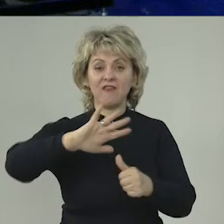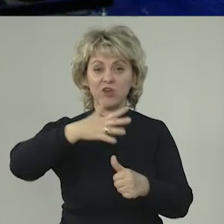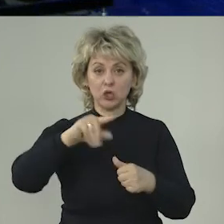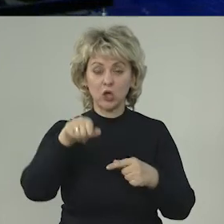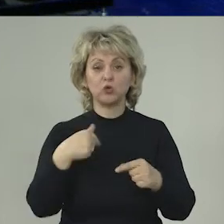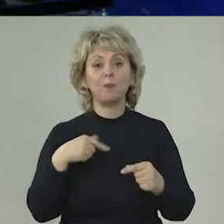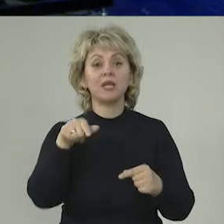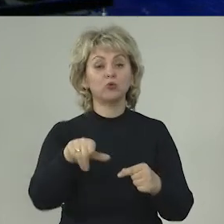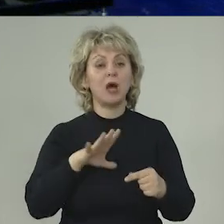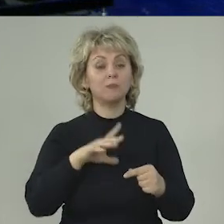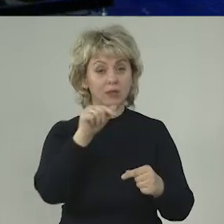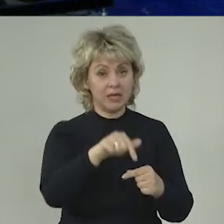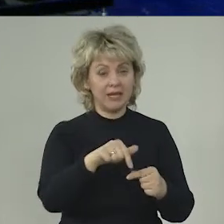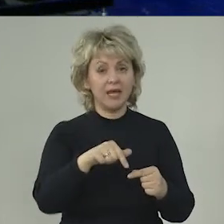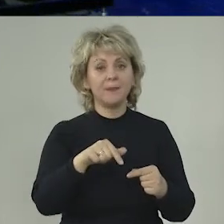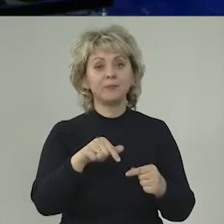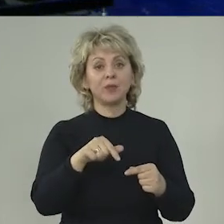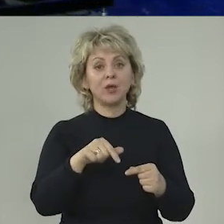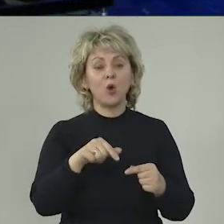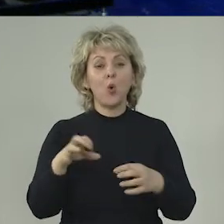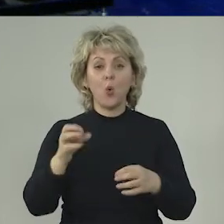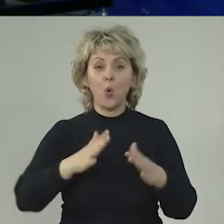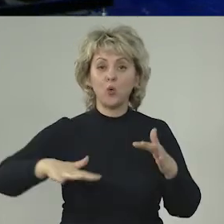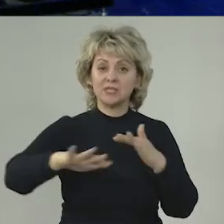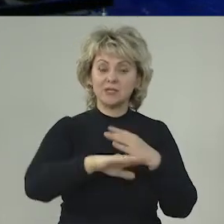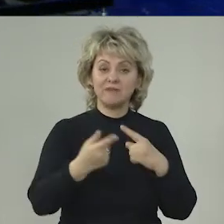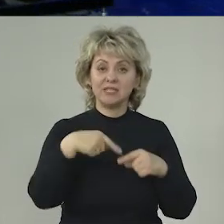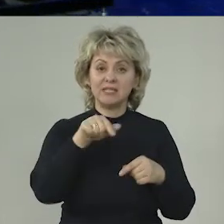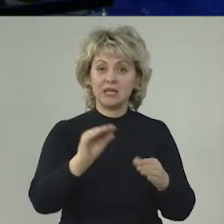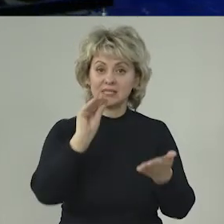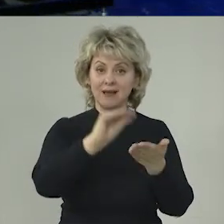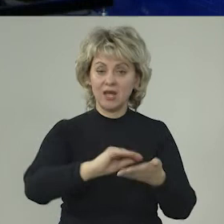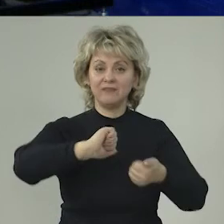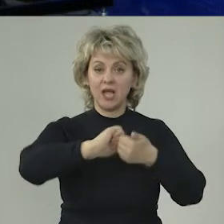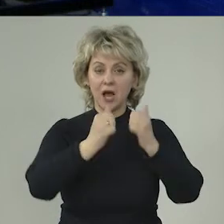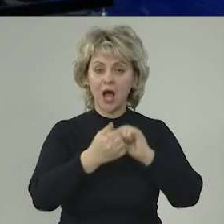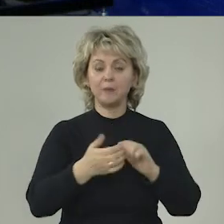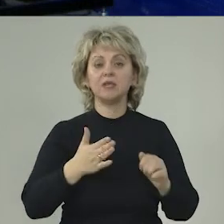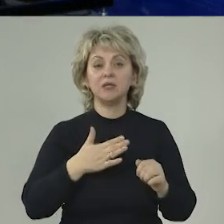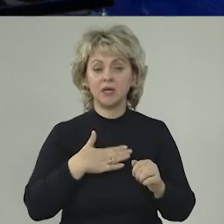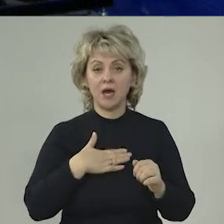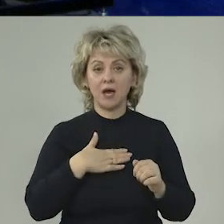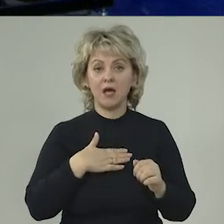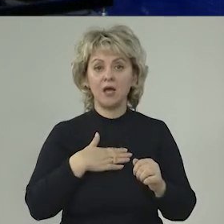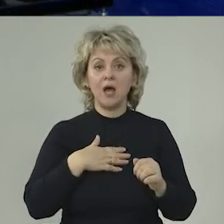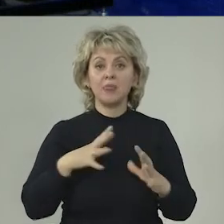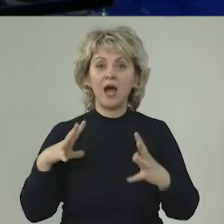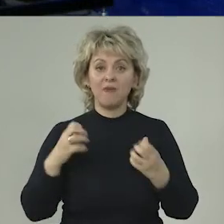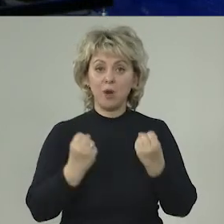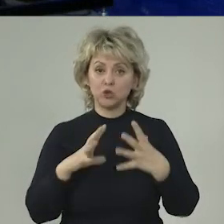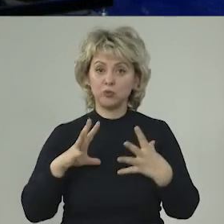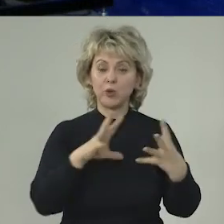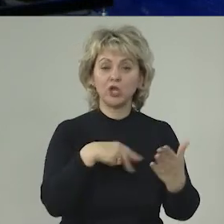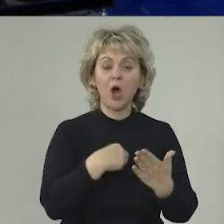вертолета, потому что мы туда двигались непосредственно остров, где закладывали камень. Я на автомобиле